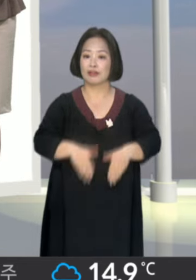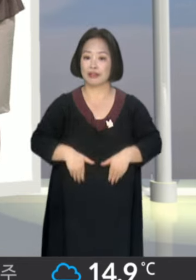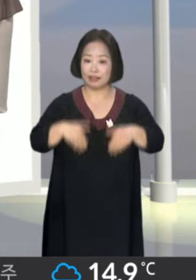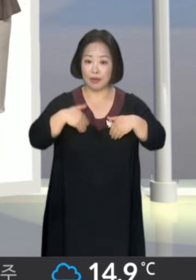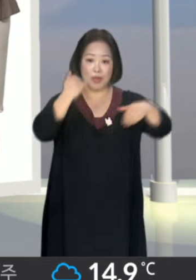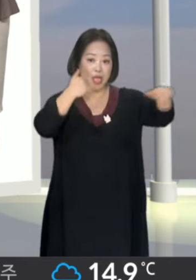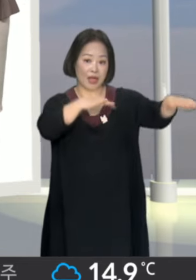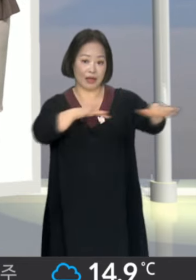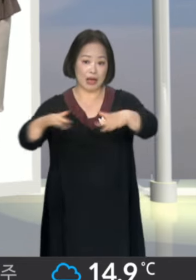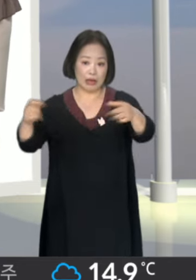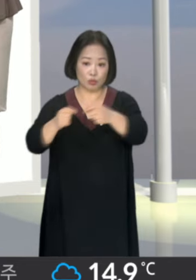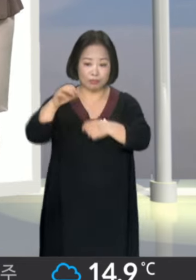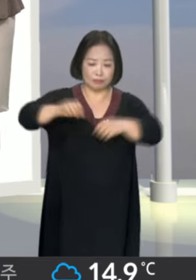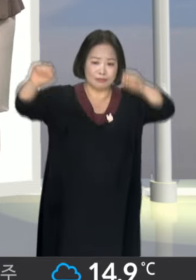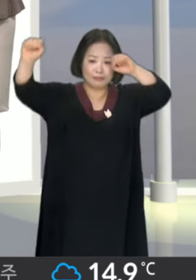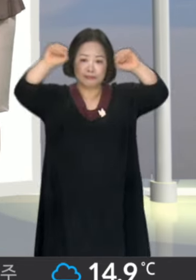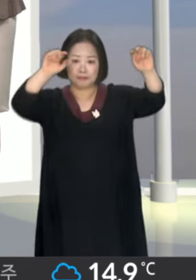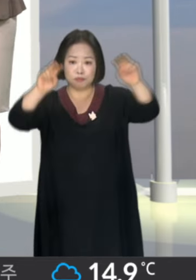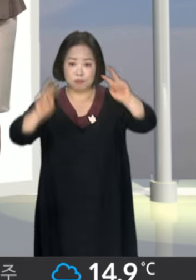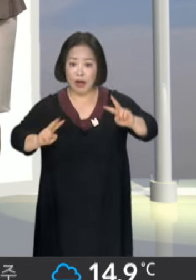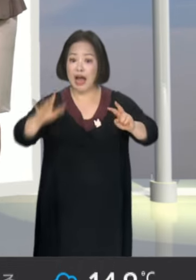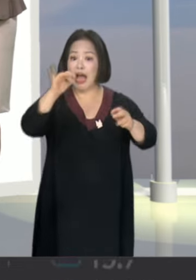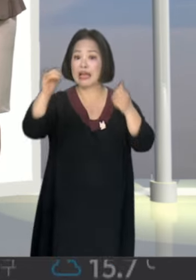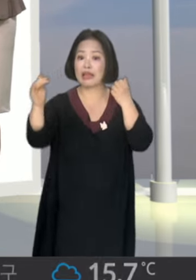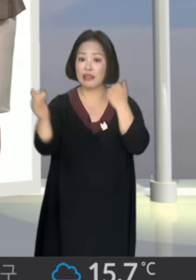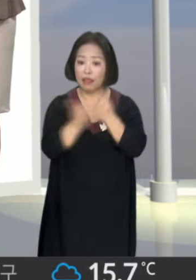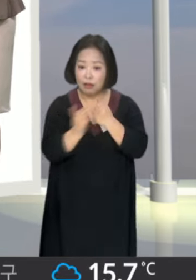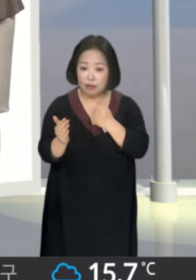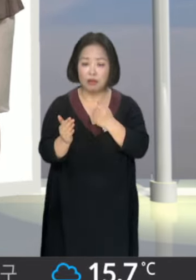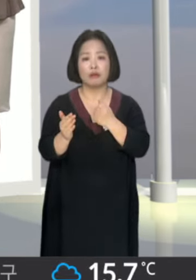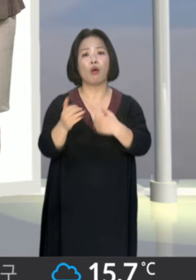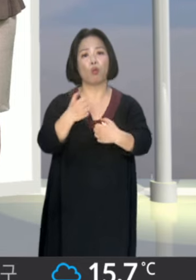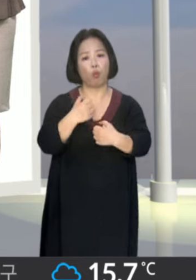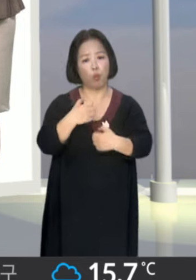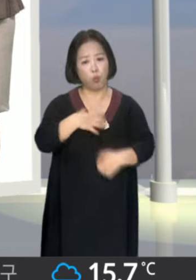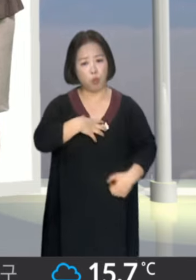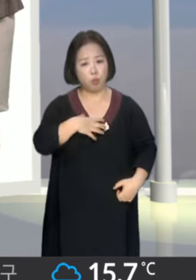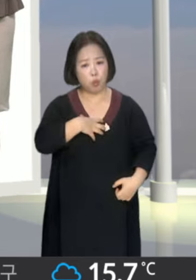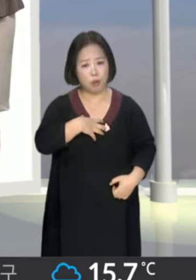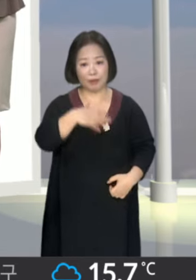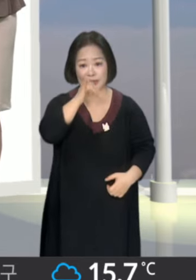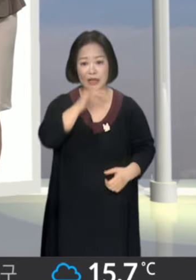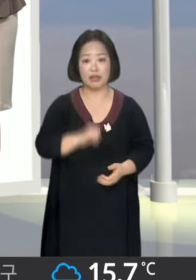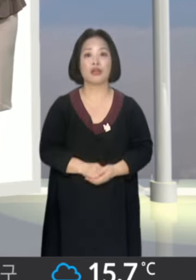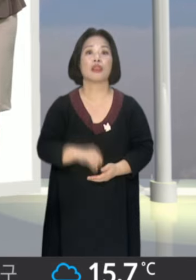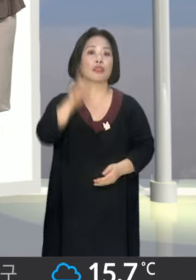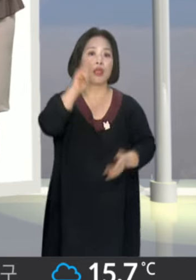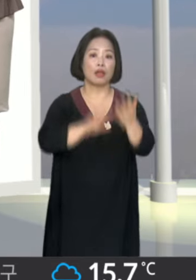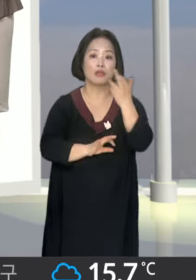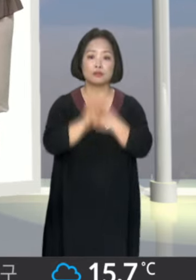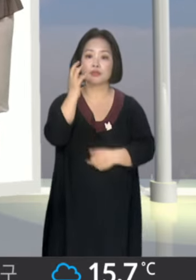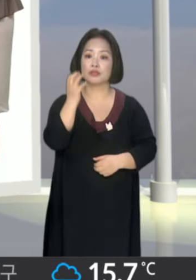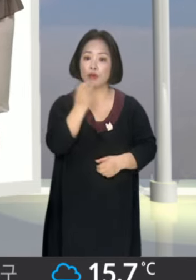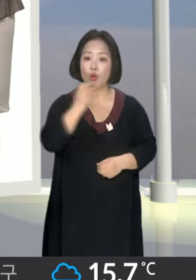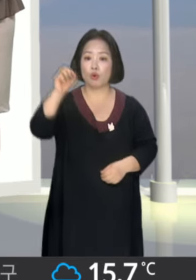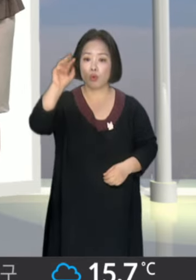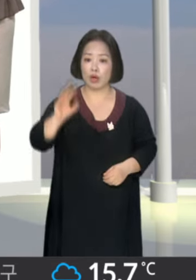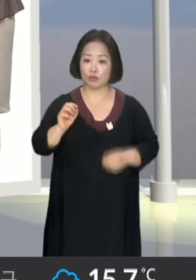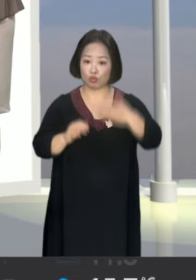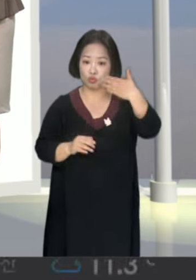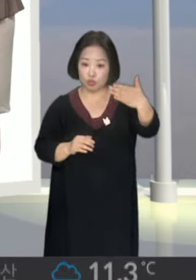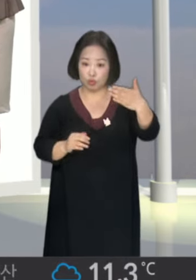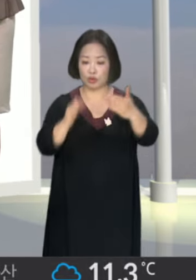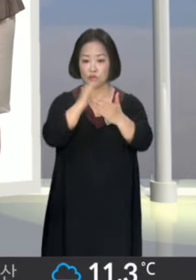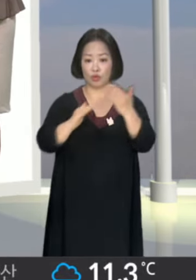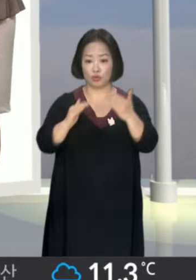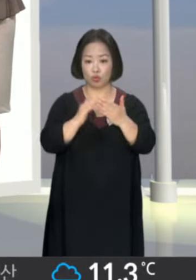중심으로는 천둥, 번개를 동반해서 강한 비가 쏟아지겠습니다. 내일 아침에는 서울과 광주가 9도,